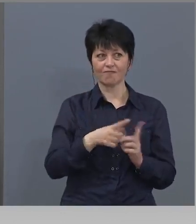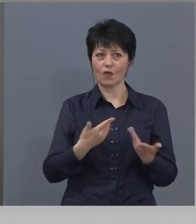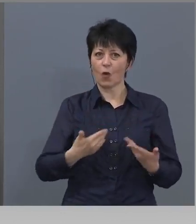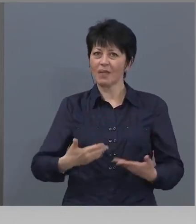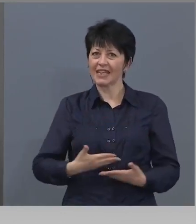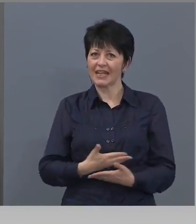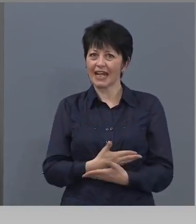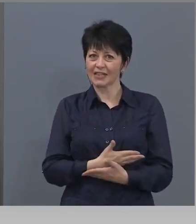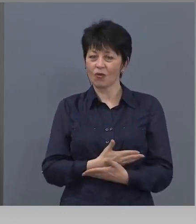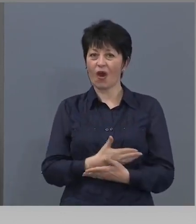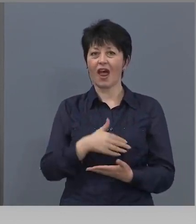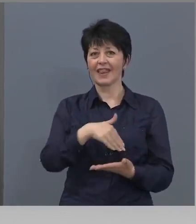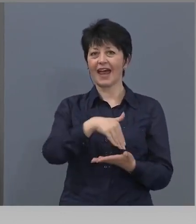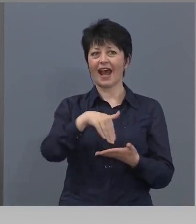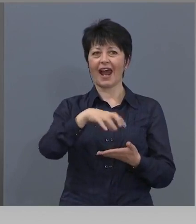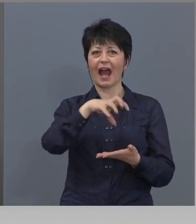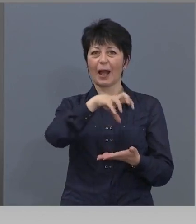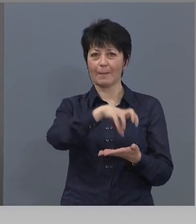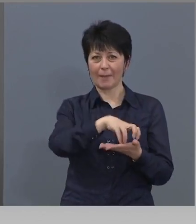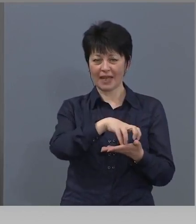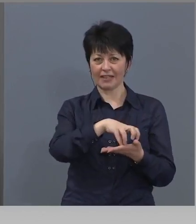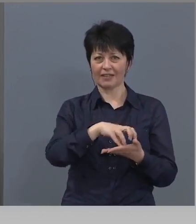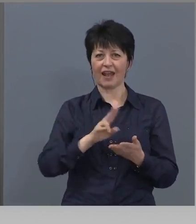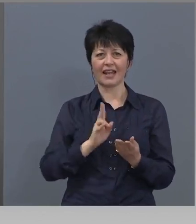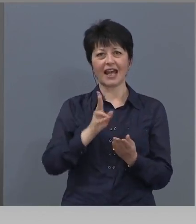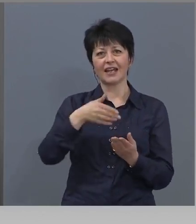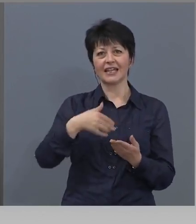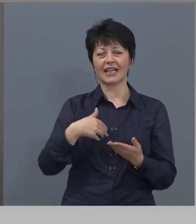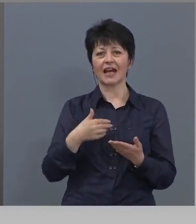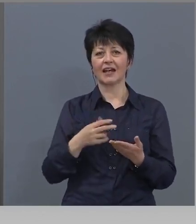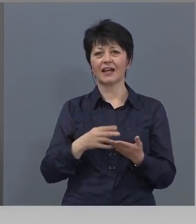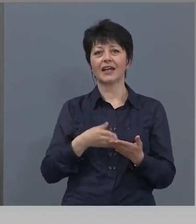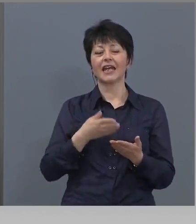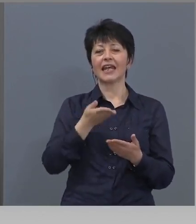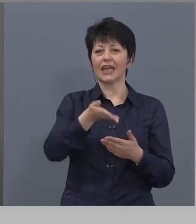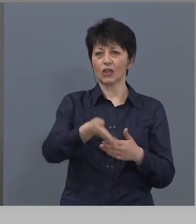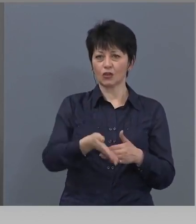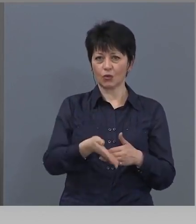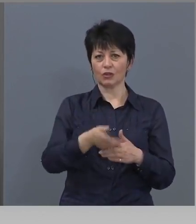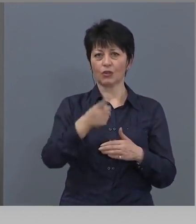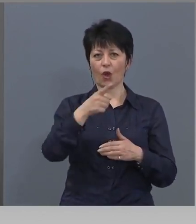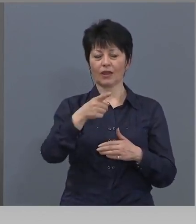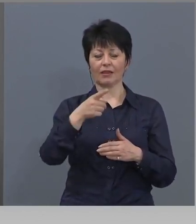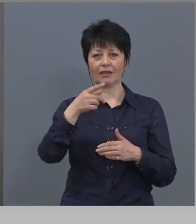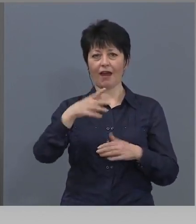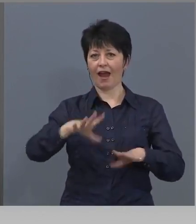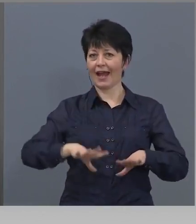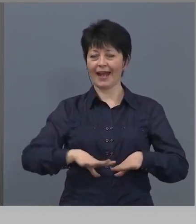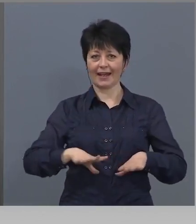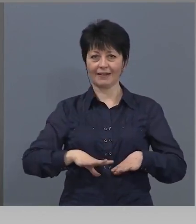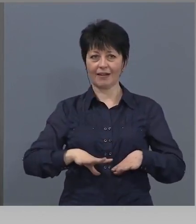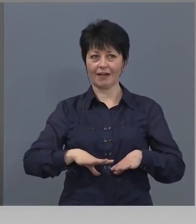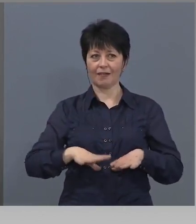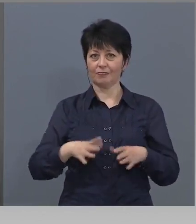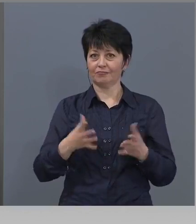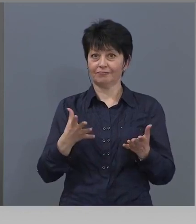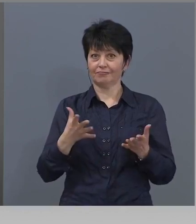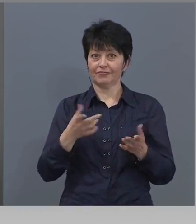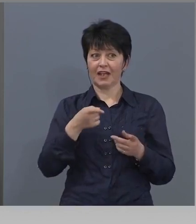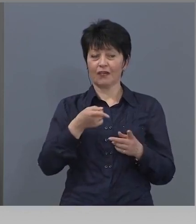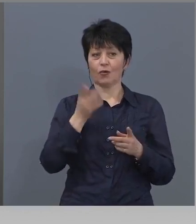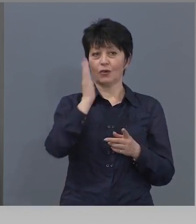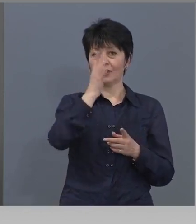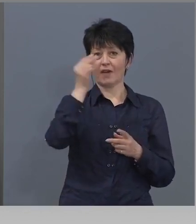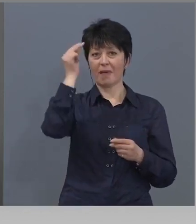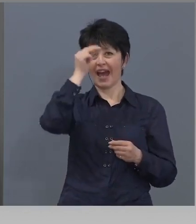-тата по изходите на града, ако някой каже отивам до Рожинския манастир, отивам до Ривския манастир, как ще отсеете кой наистина е